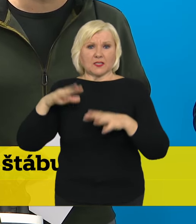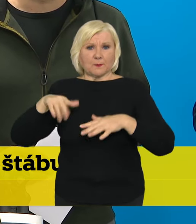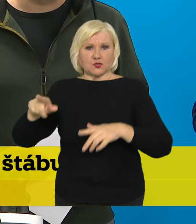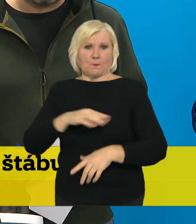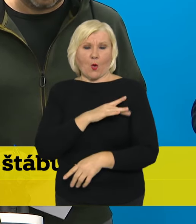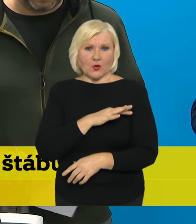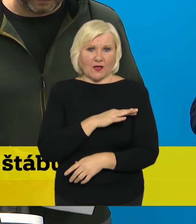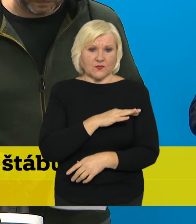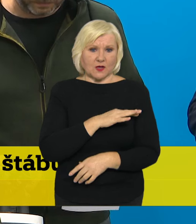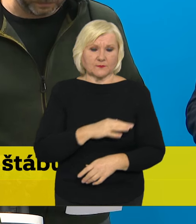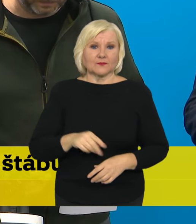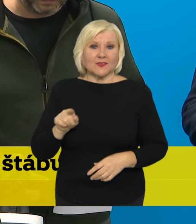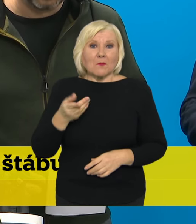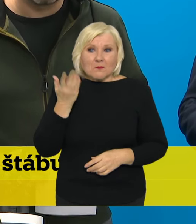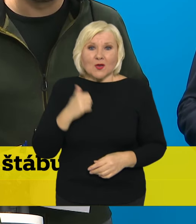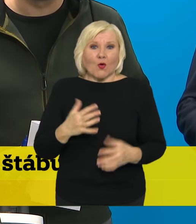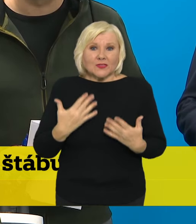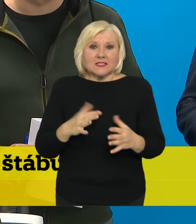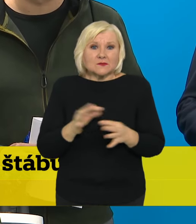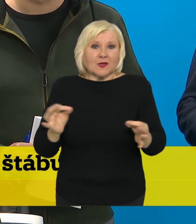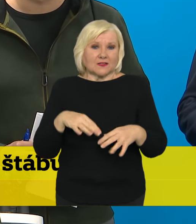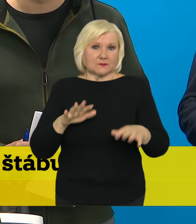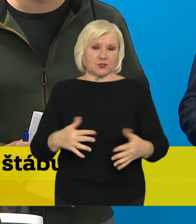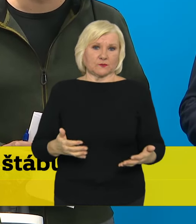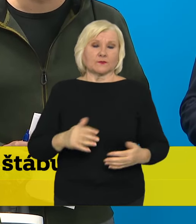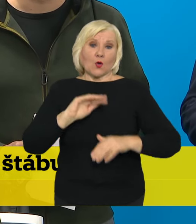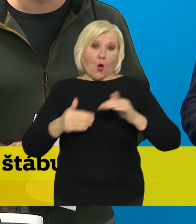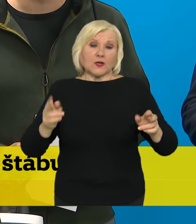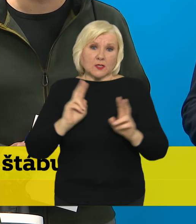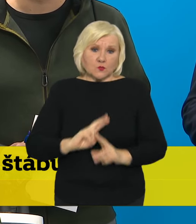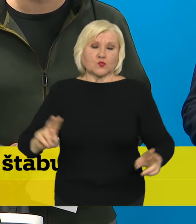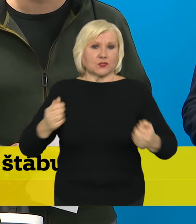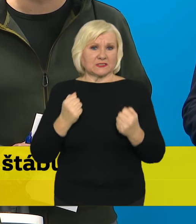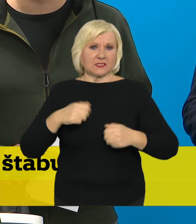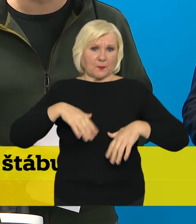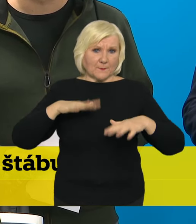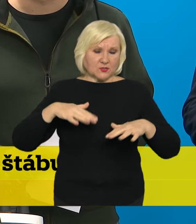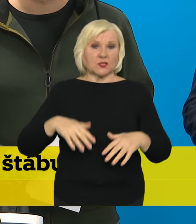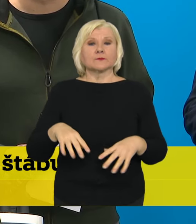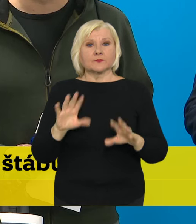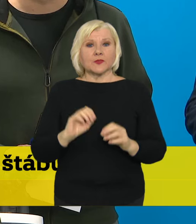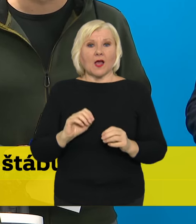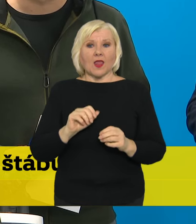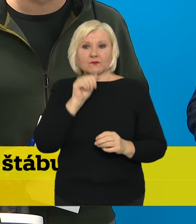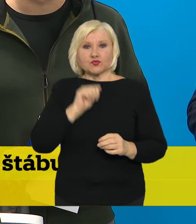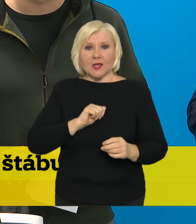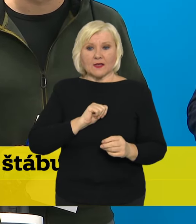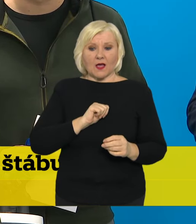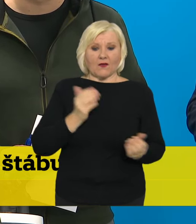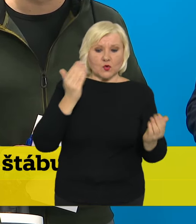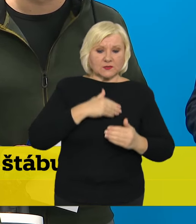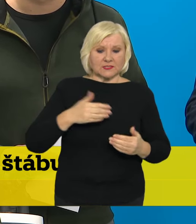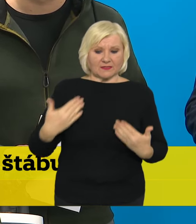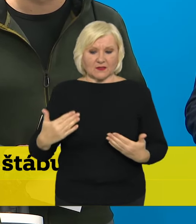dnes nepršelo. V horách tak může napršet vydatně, ale ve srovnání s čerejškem a s nocí to bude